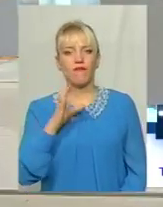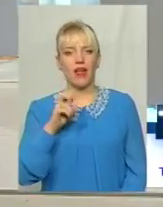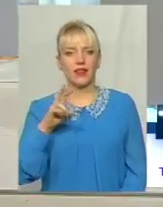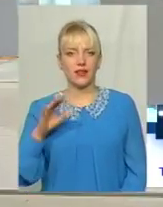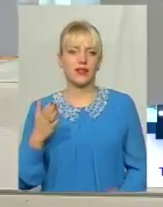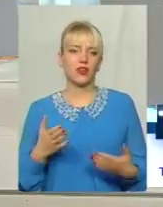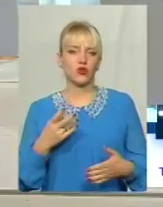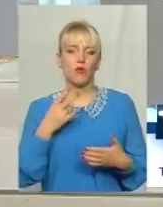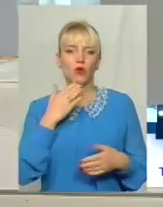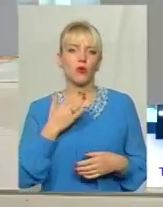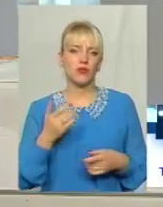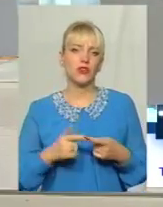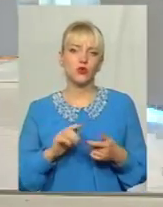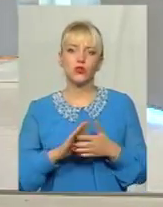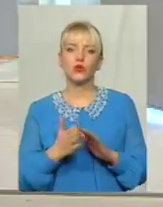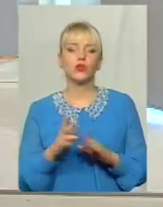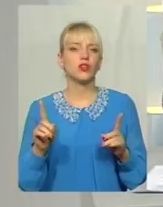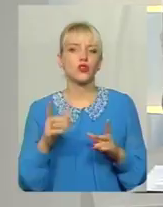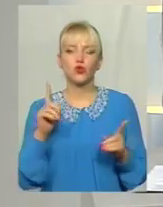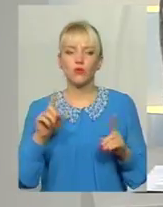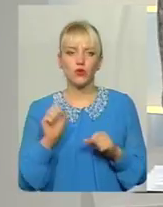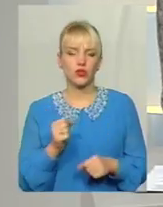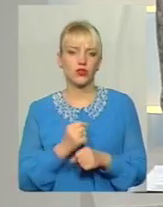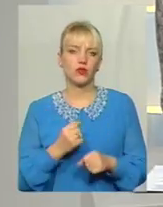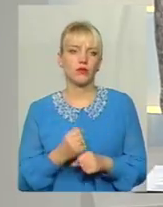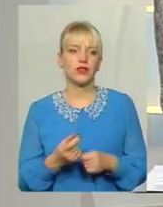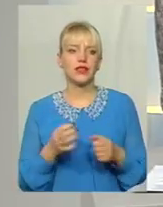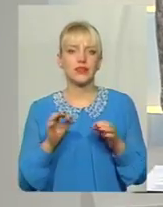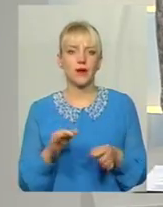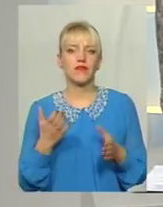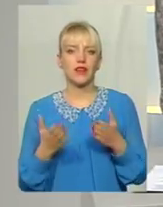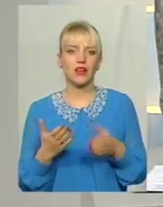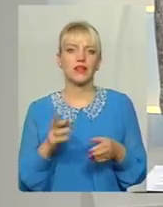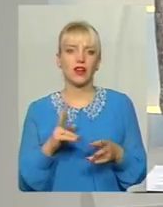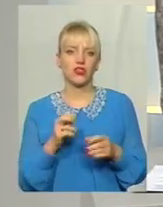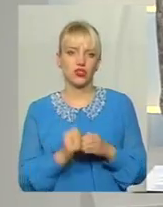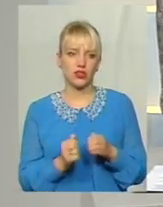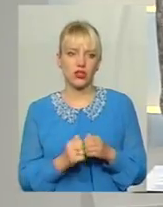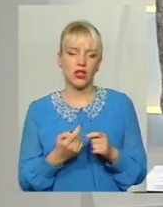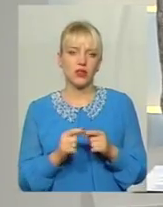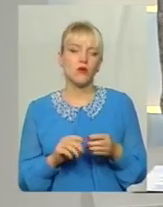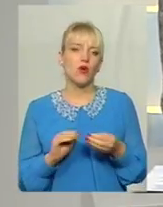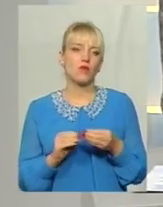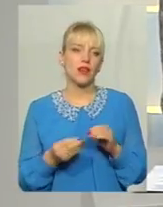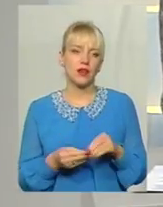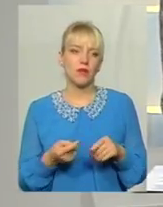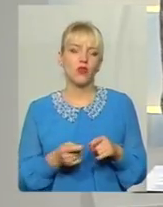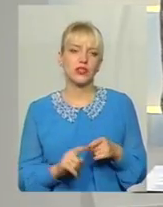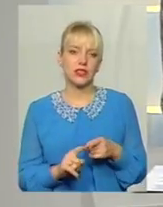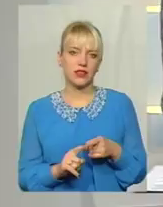Що можна зробити і справді Як часто саме проблема Тих от таких,